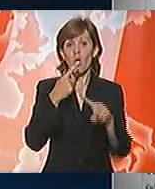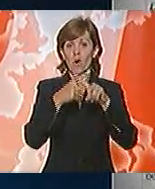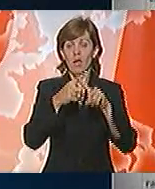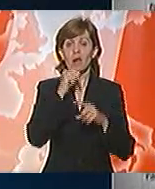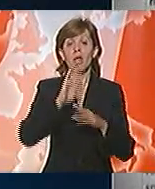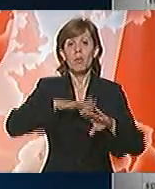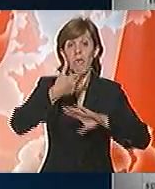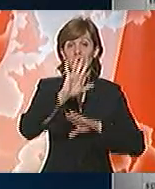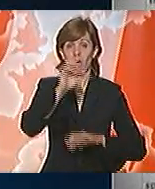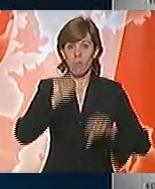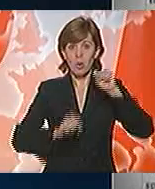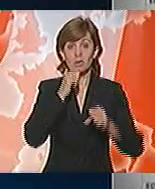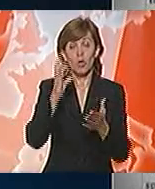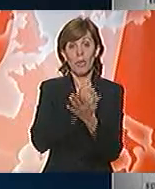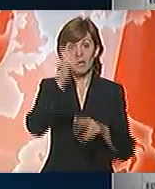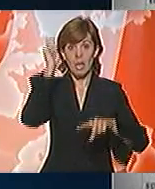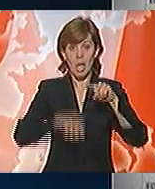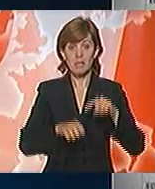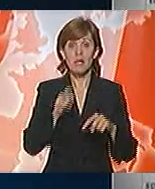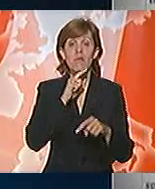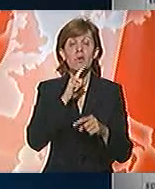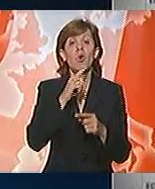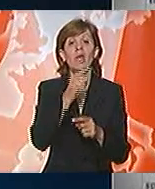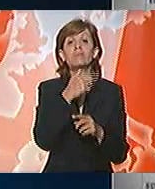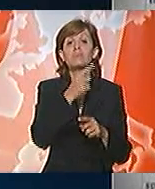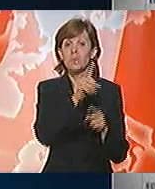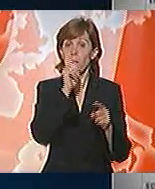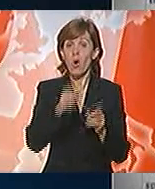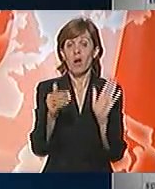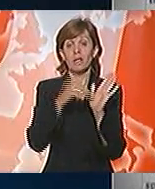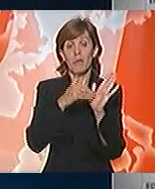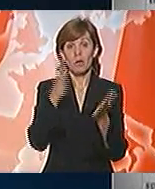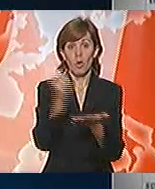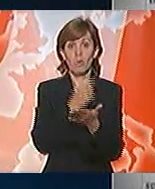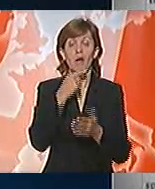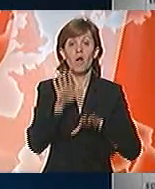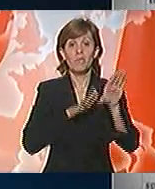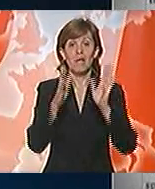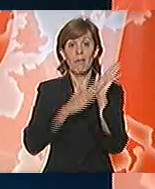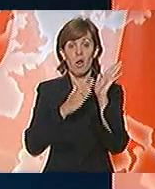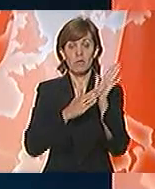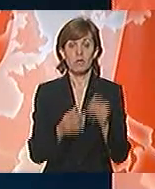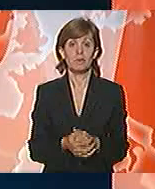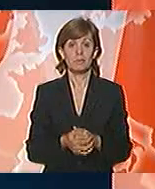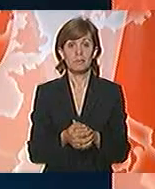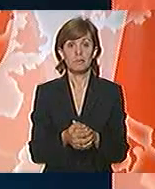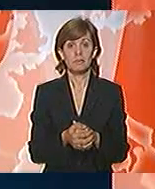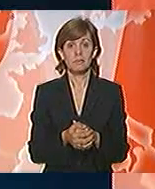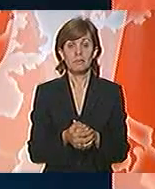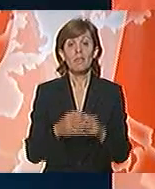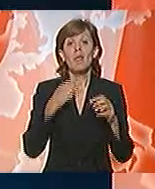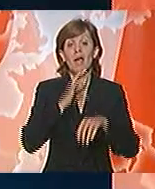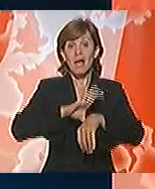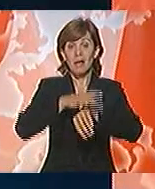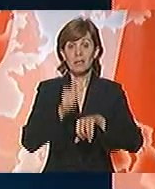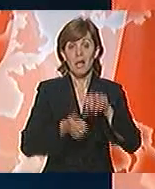će posle huliganstva dobiti i kazne koje huligani zaslužuju, izjavila je ministarka Malović. Grci